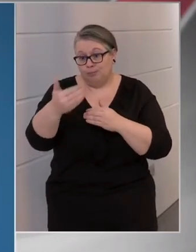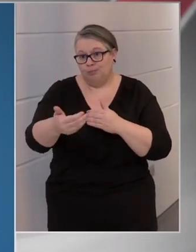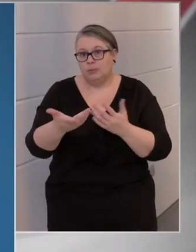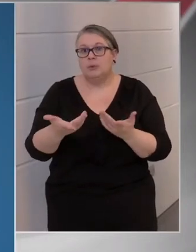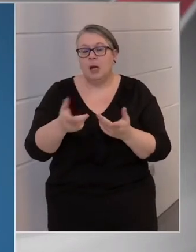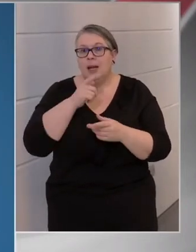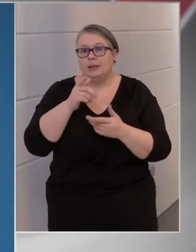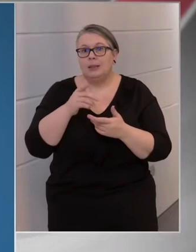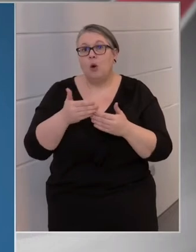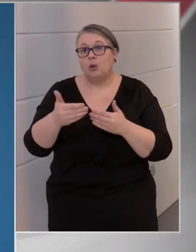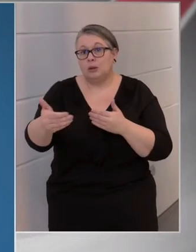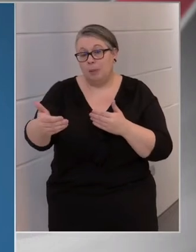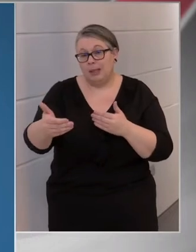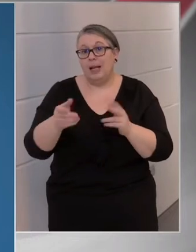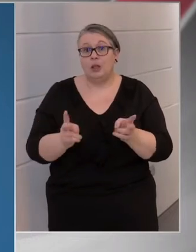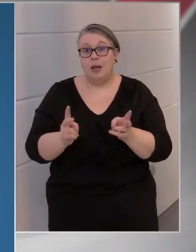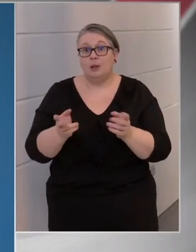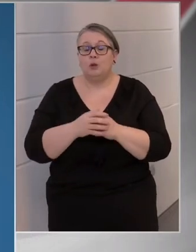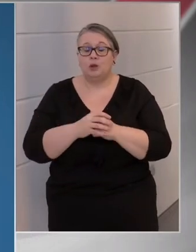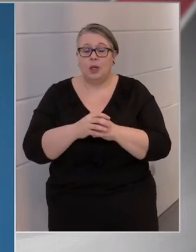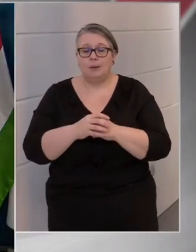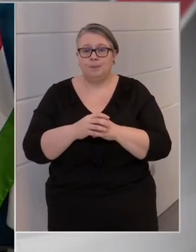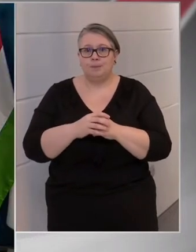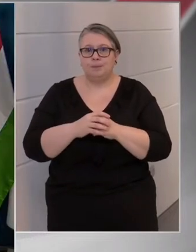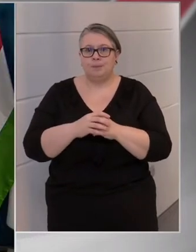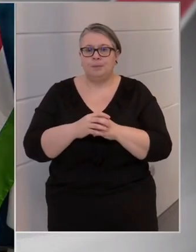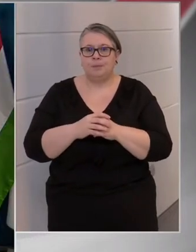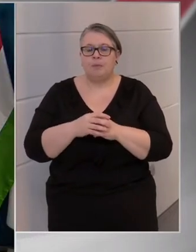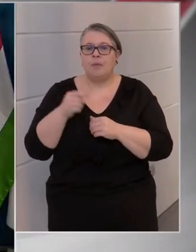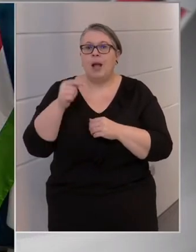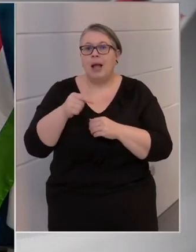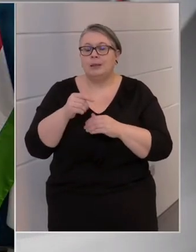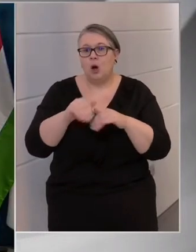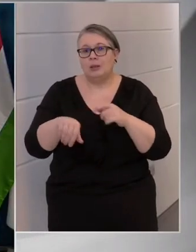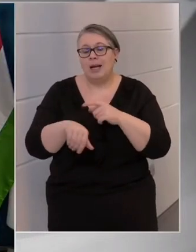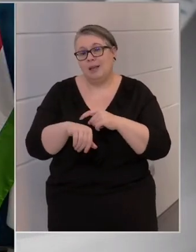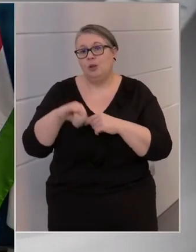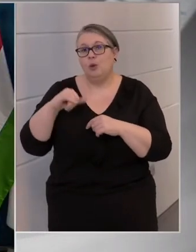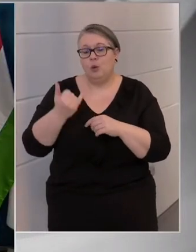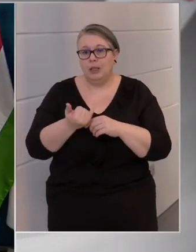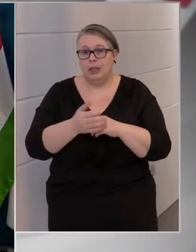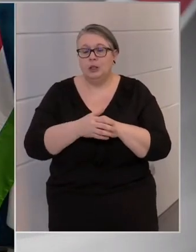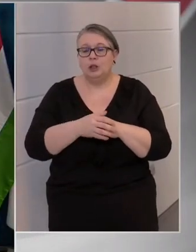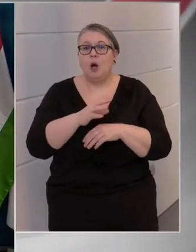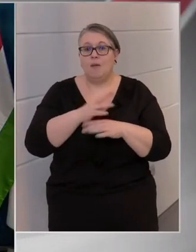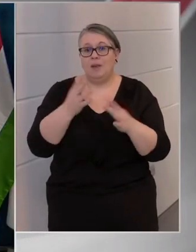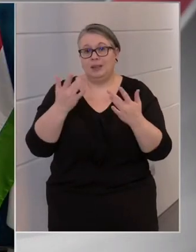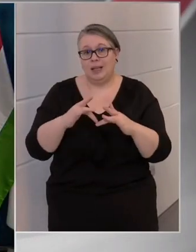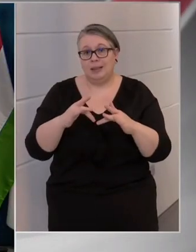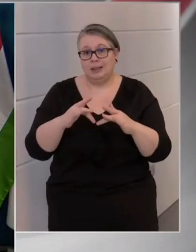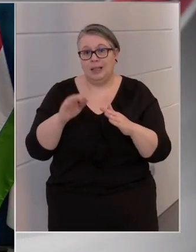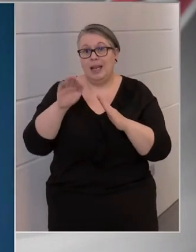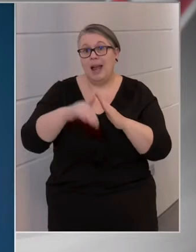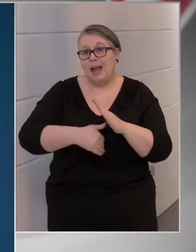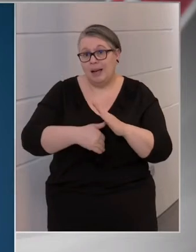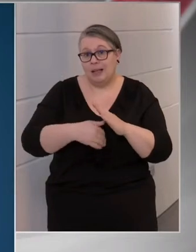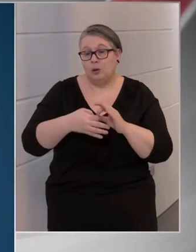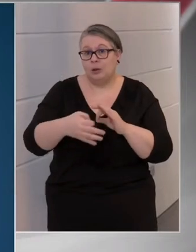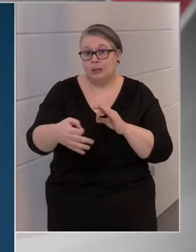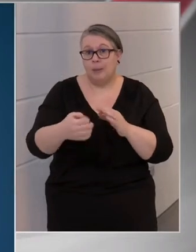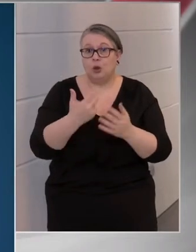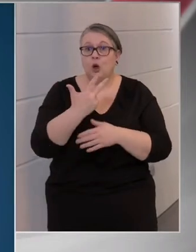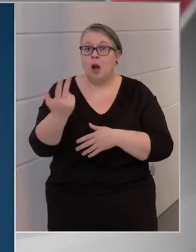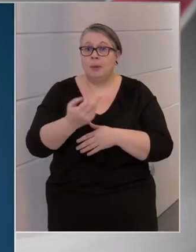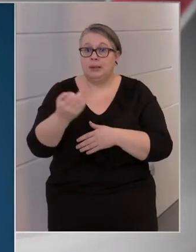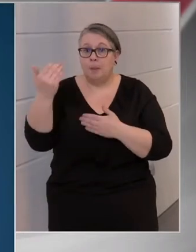annak lesz-e hosszabbítási lehetősége? Ez a határidő is a vészhelyzet lejártától számított